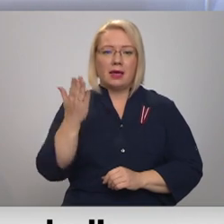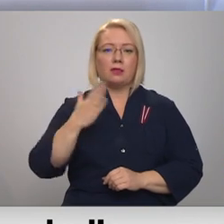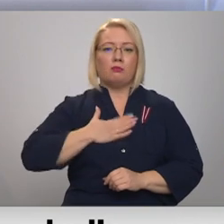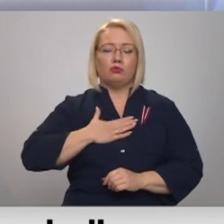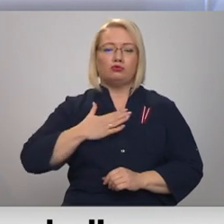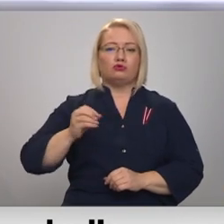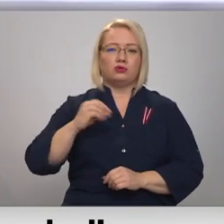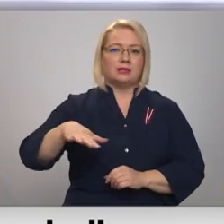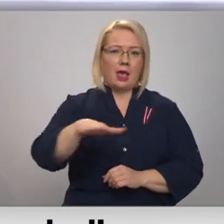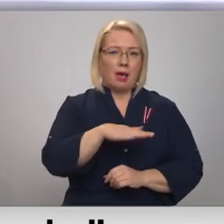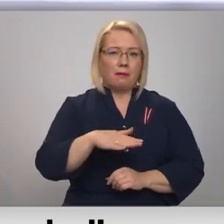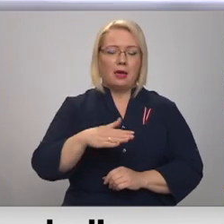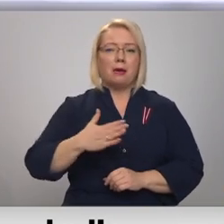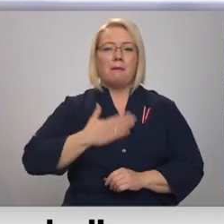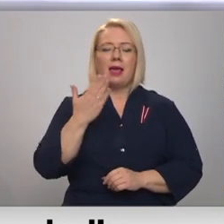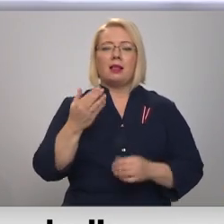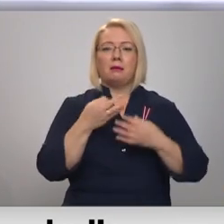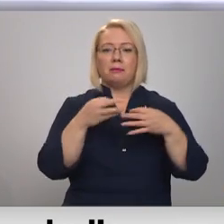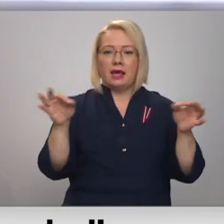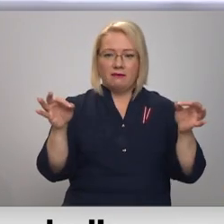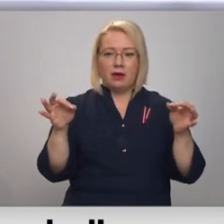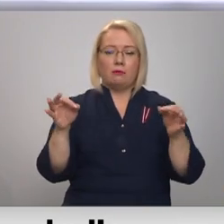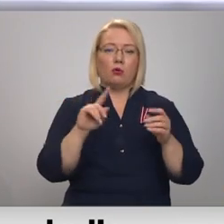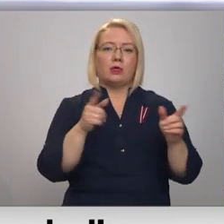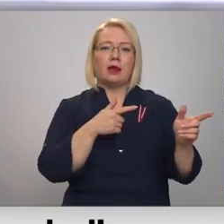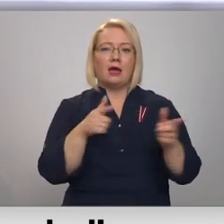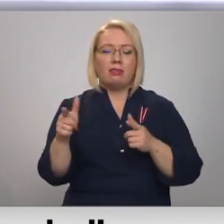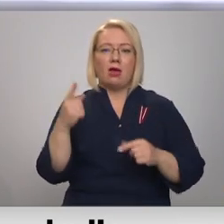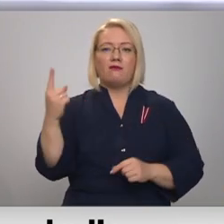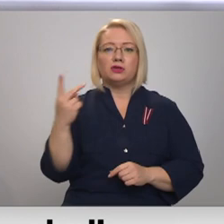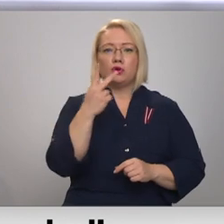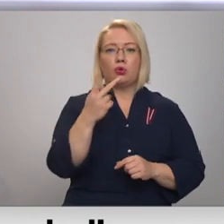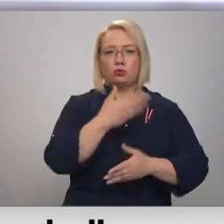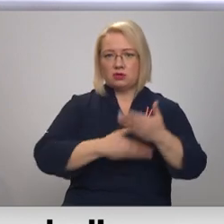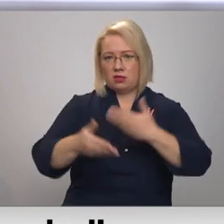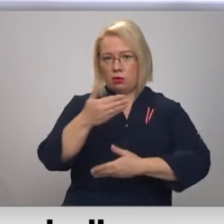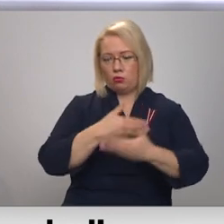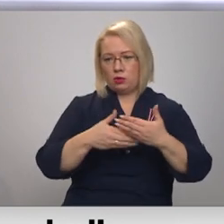mūsu zemi. Mīl brīvību un ir gatavi viens ar otru sadarboties,